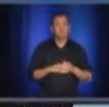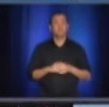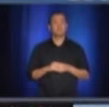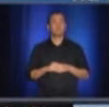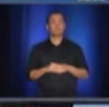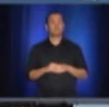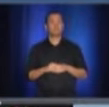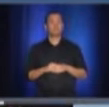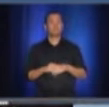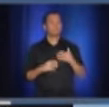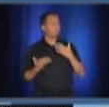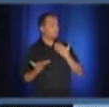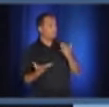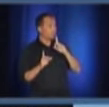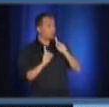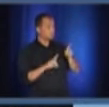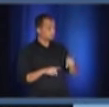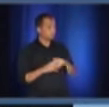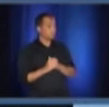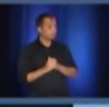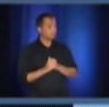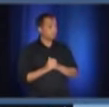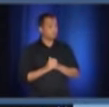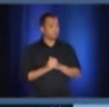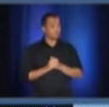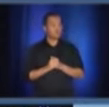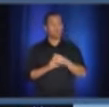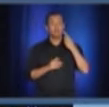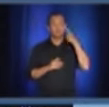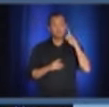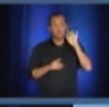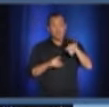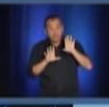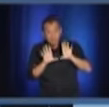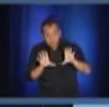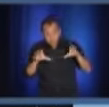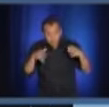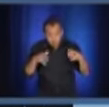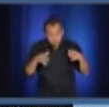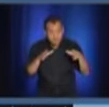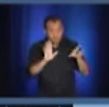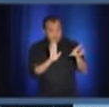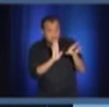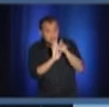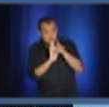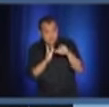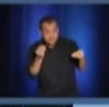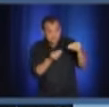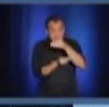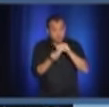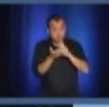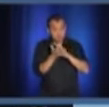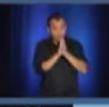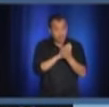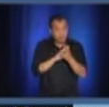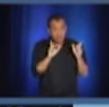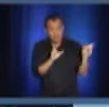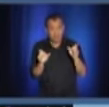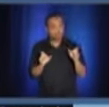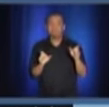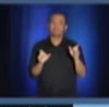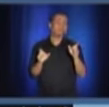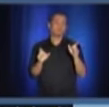généralisée, on n'agirait pas ici. Mais regardez l'expérience dans d'autres pays et même au Québec.